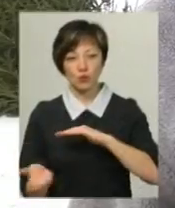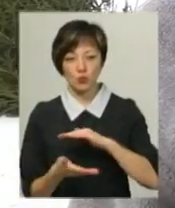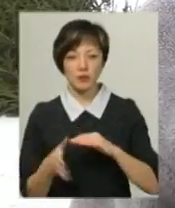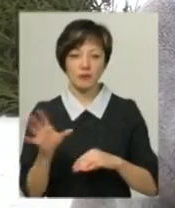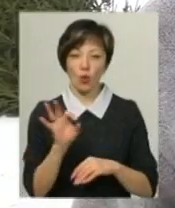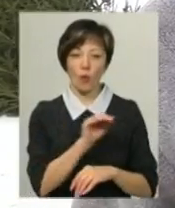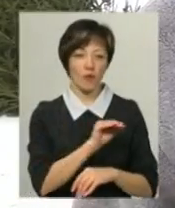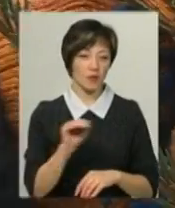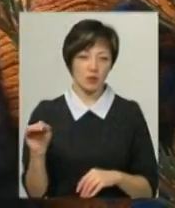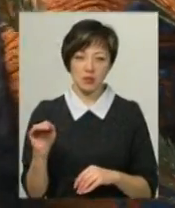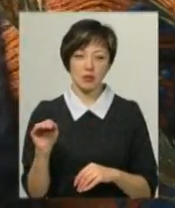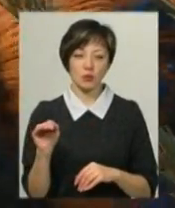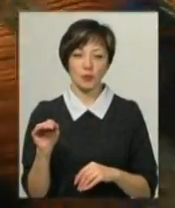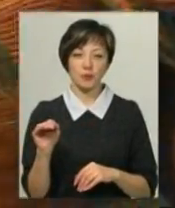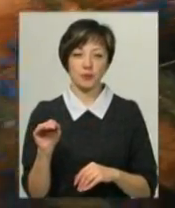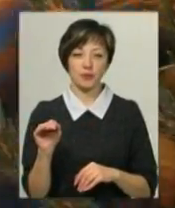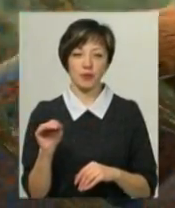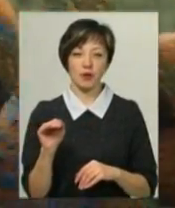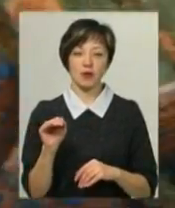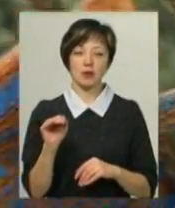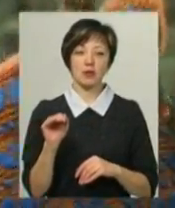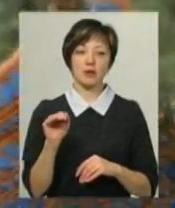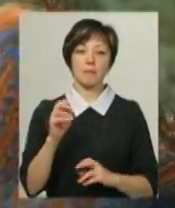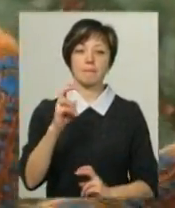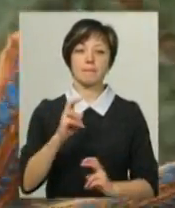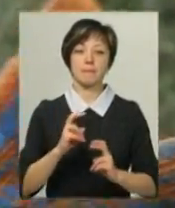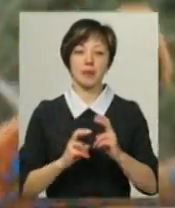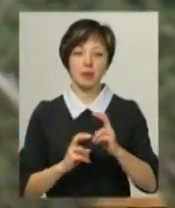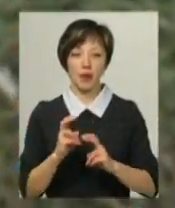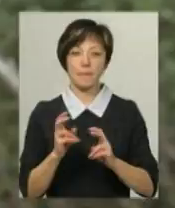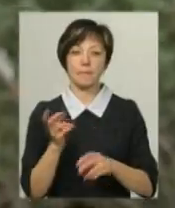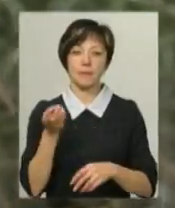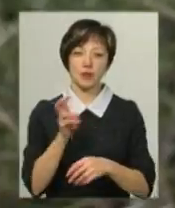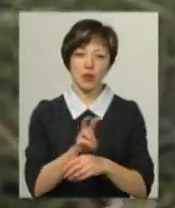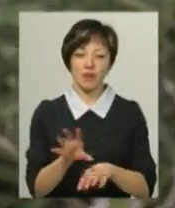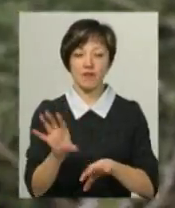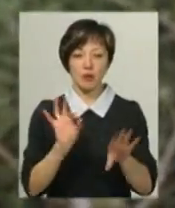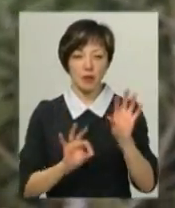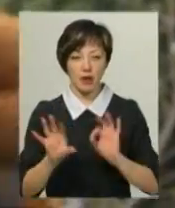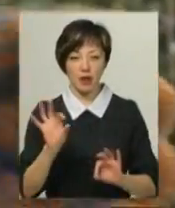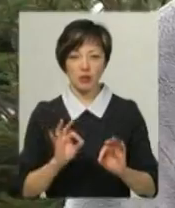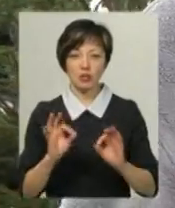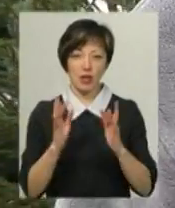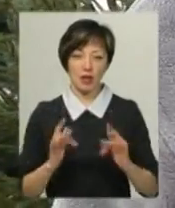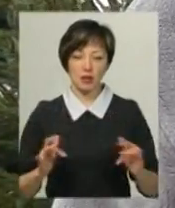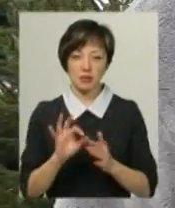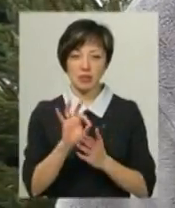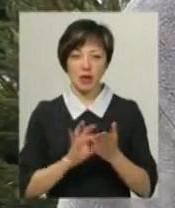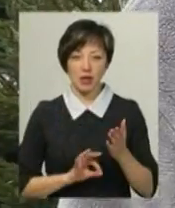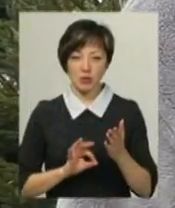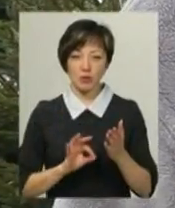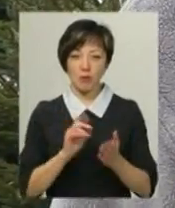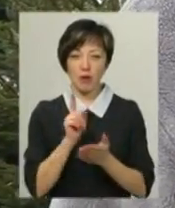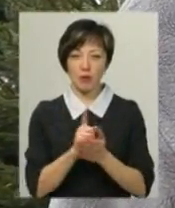офіціально. Там підприємство, приїжджаєш, вибираєш ялинку, вони одразу вибускають,